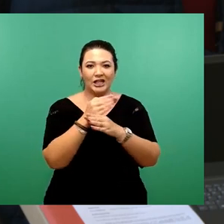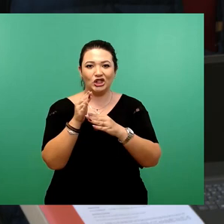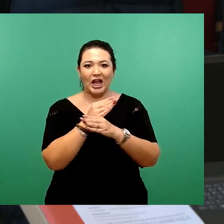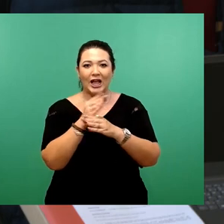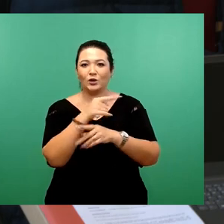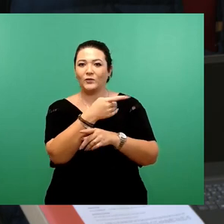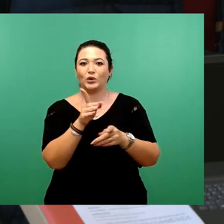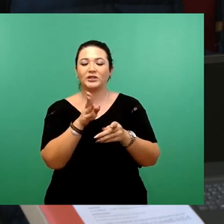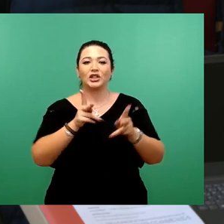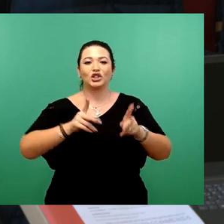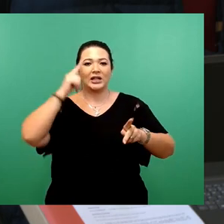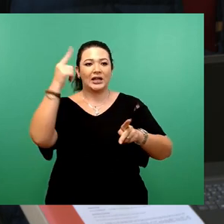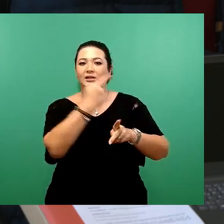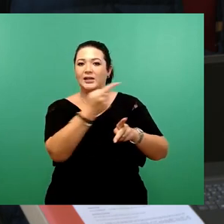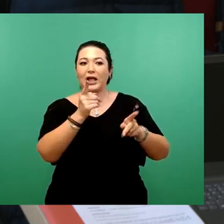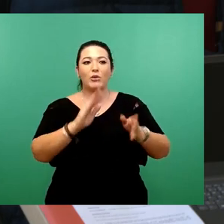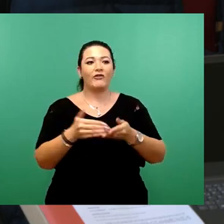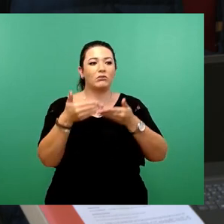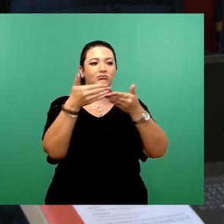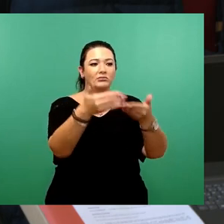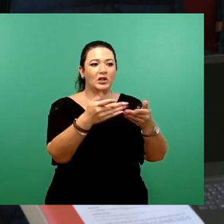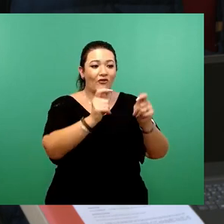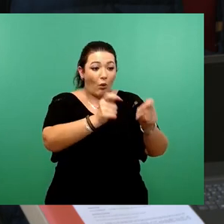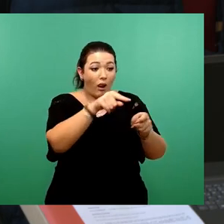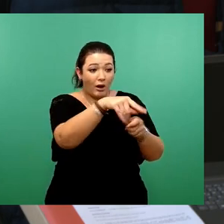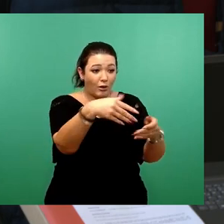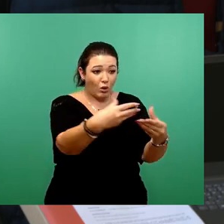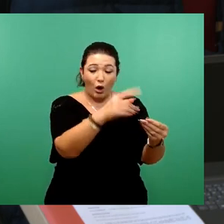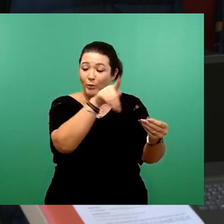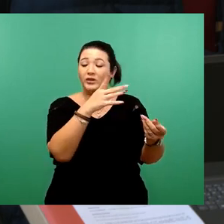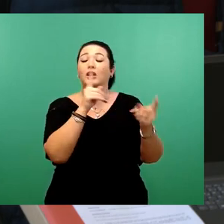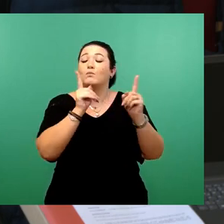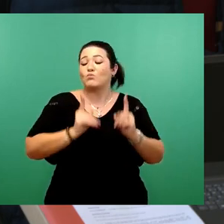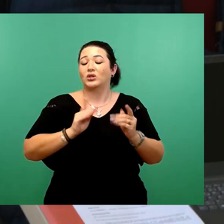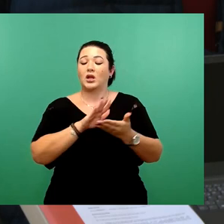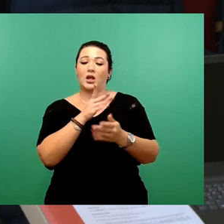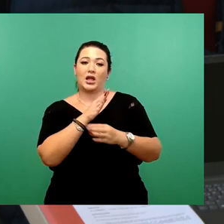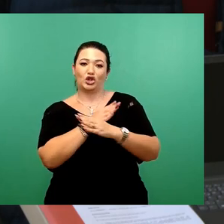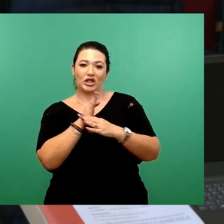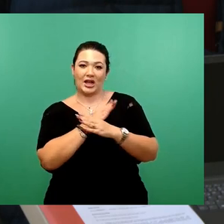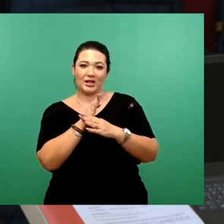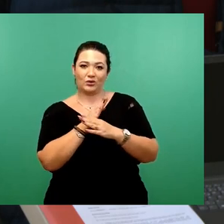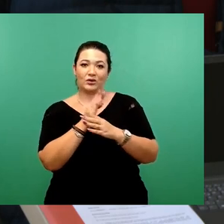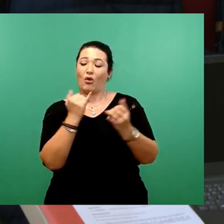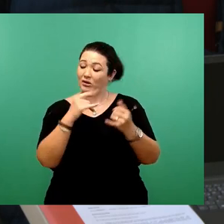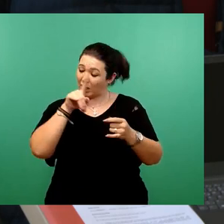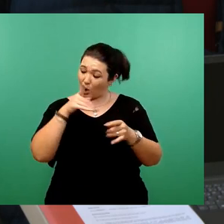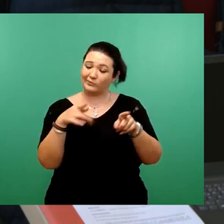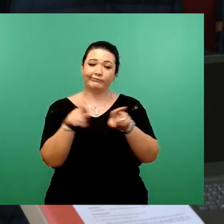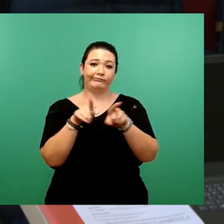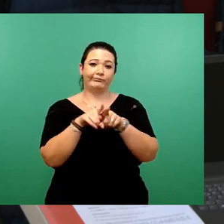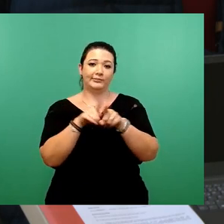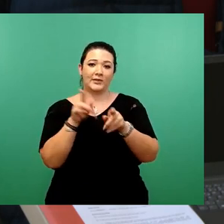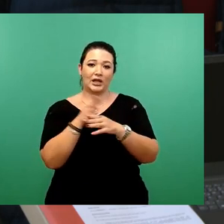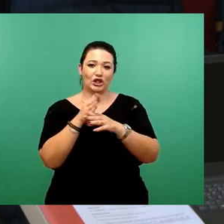Vorlage entscheiden, also zum Beispiel heute ist ja auch eine auf dem Tablett hier im Stadtrat. Und das heißt also,